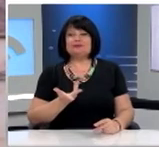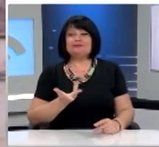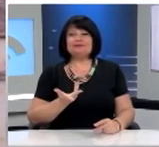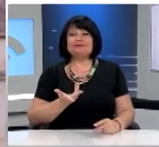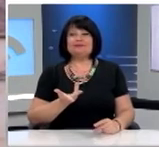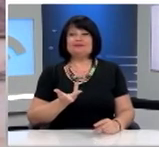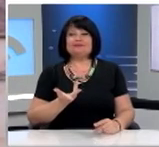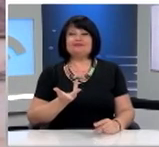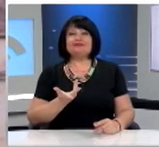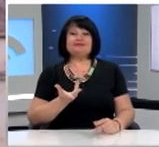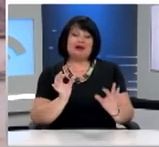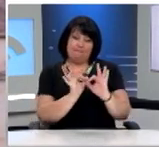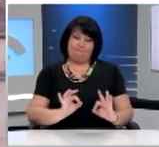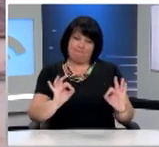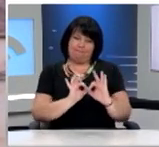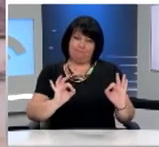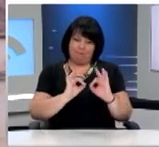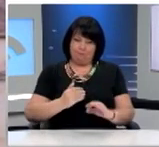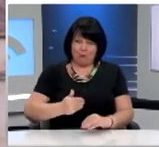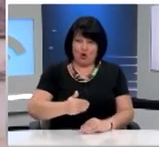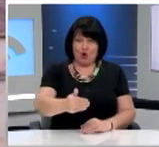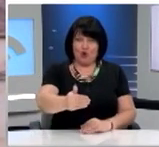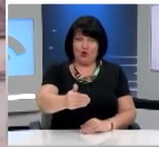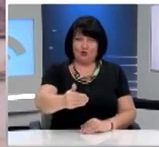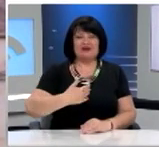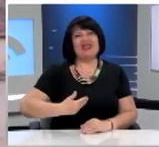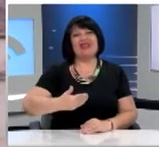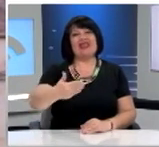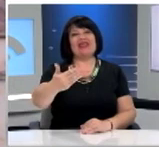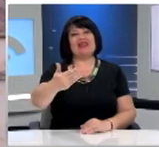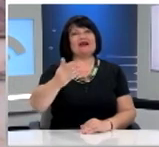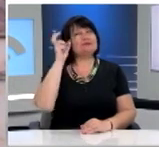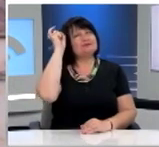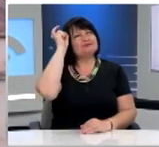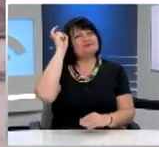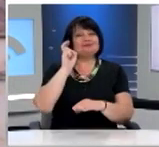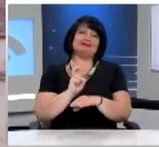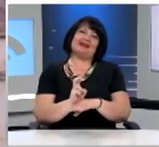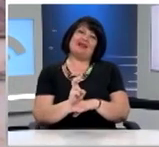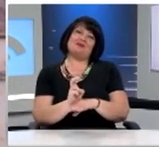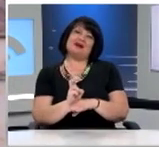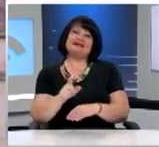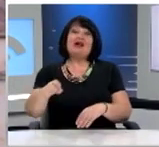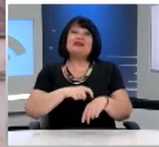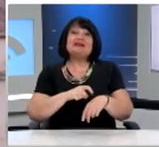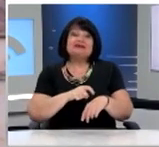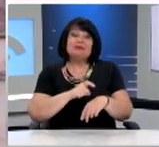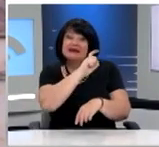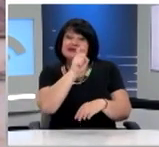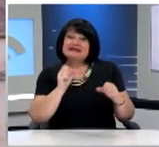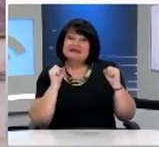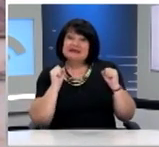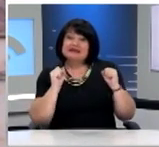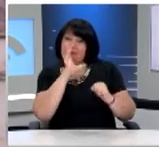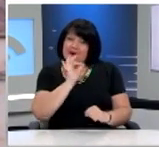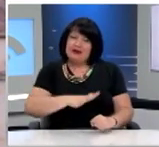Την προετοιμασία Τον μελλοντικό σας αναμνήσεων Αυτό που ζείτε τώρα Είναι μια